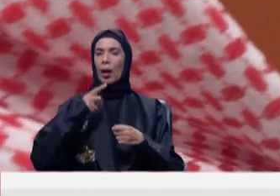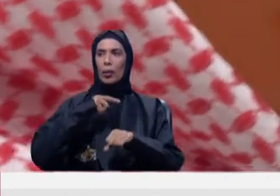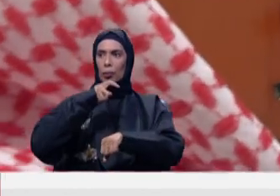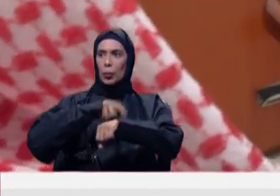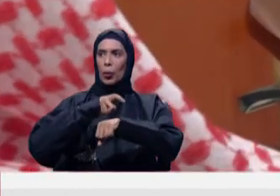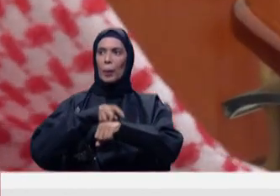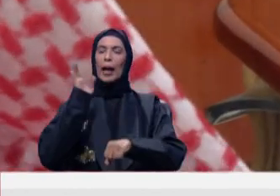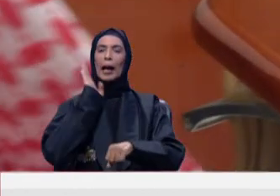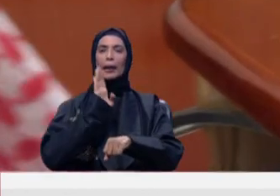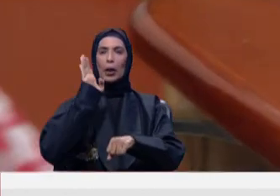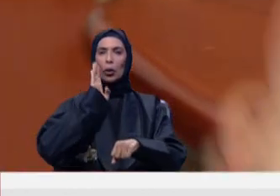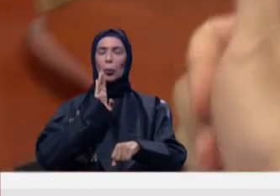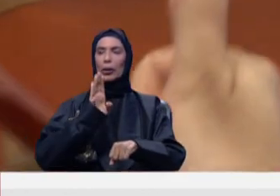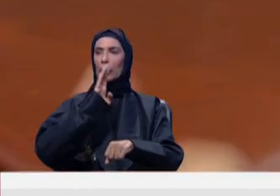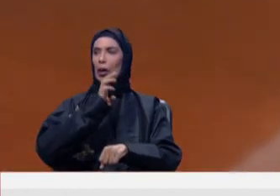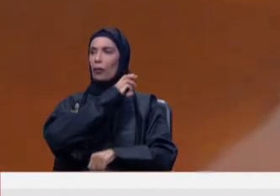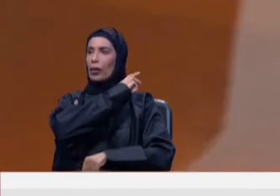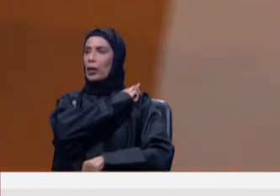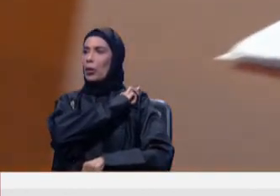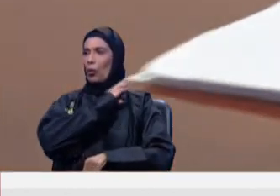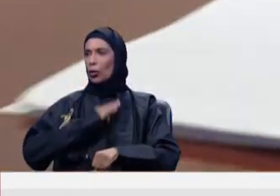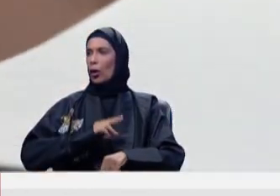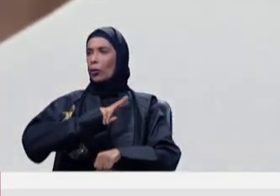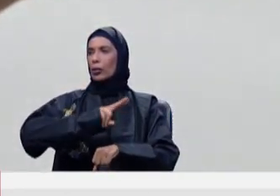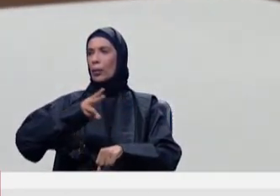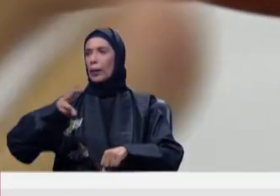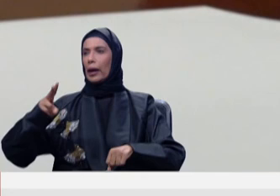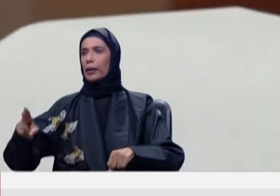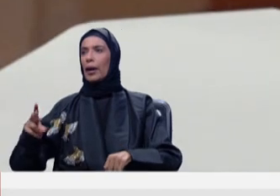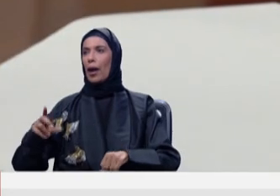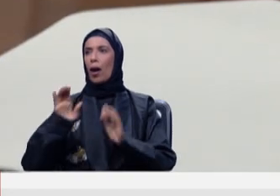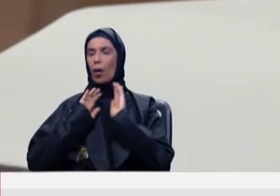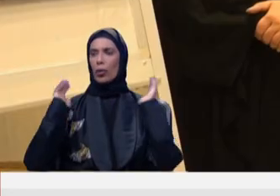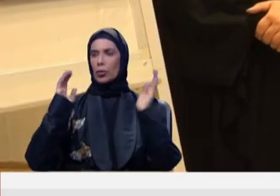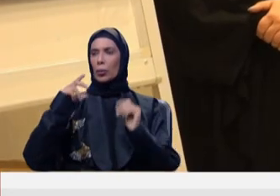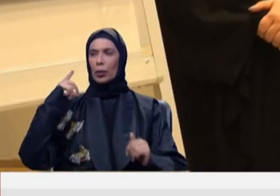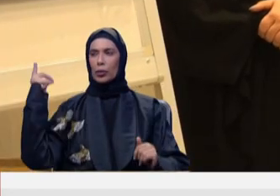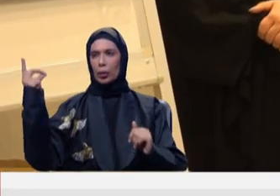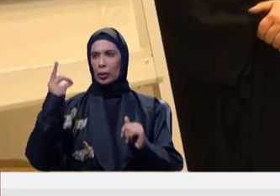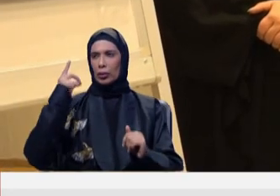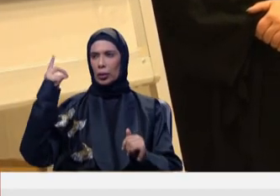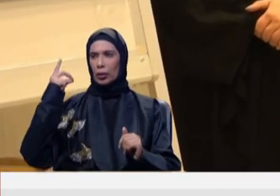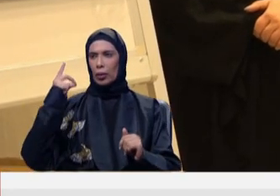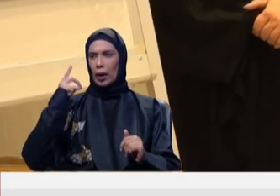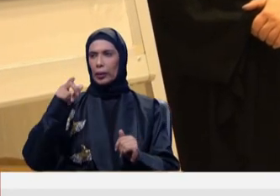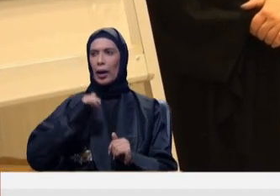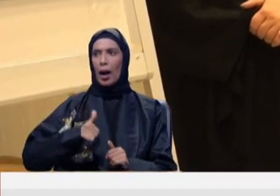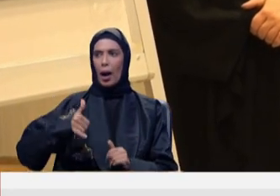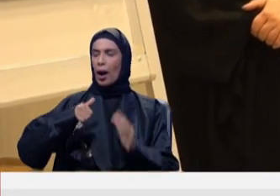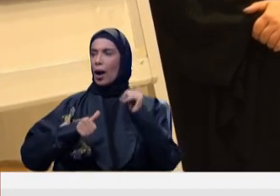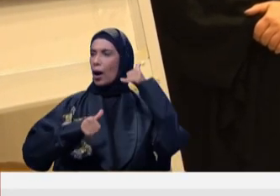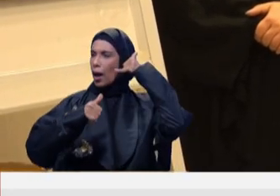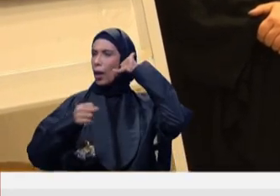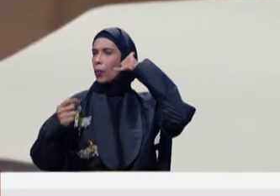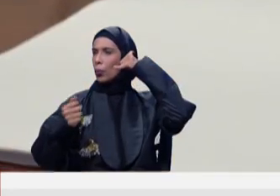تدريب عدد من الضباط وضباط الصف والأفراد بغرفة العمليات حول السبل المثلى لتلقي البلاغات والتعامل